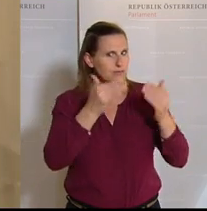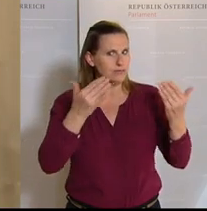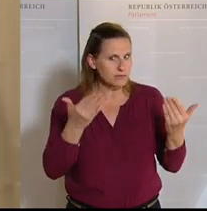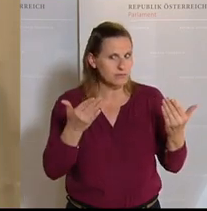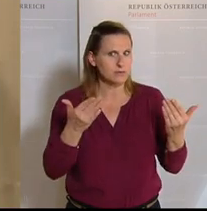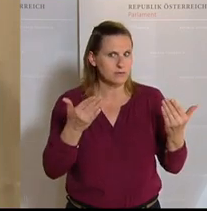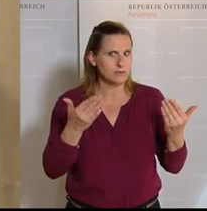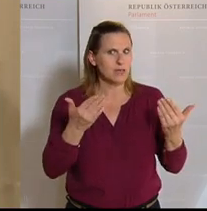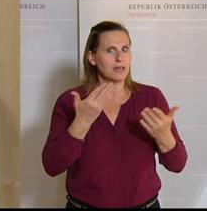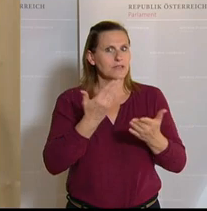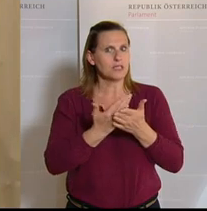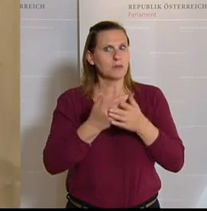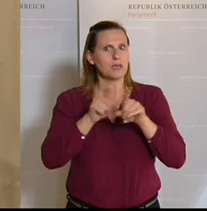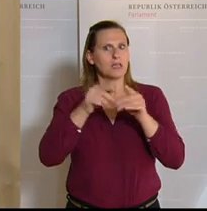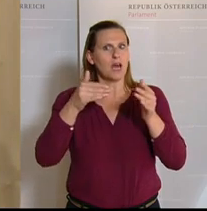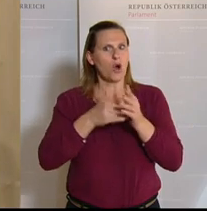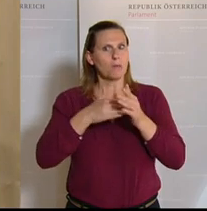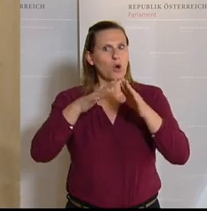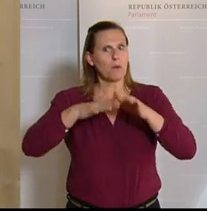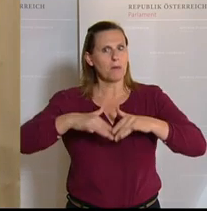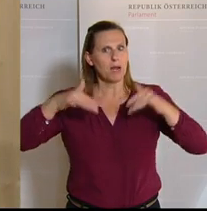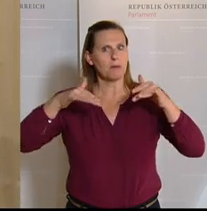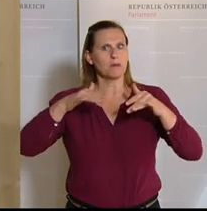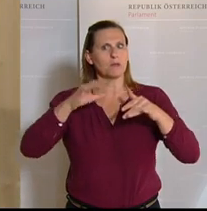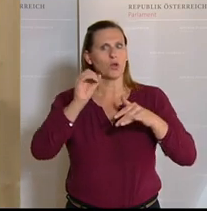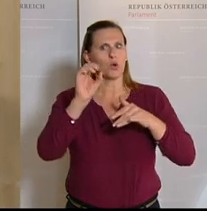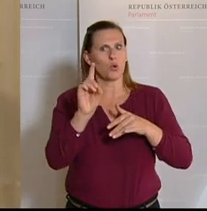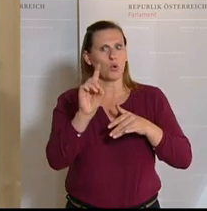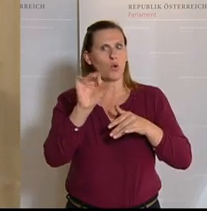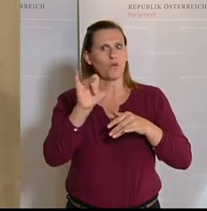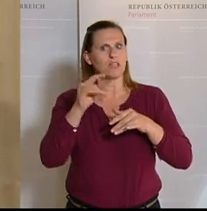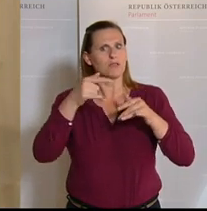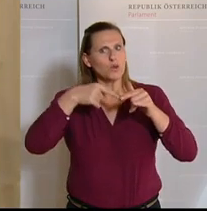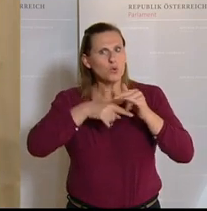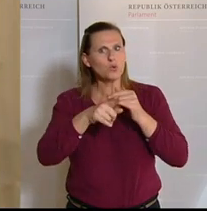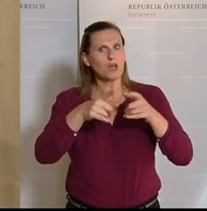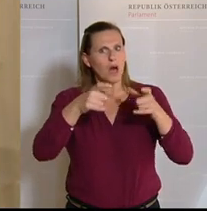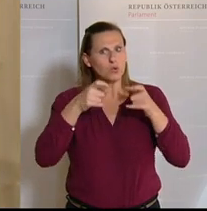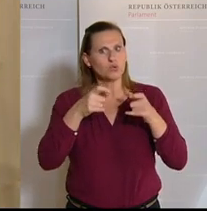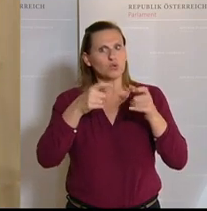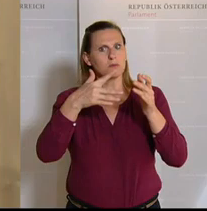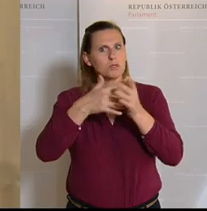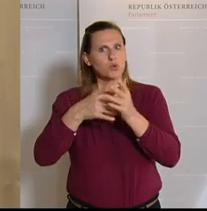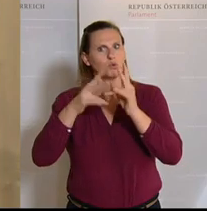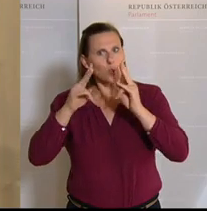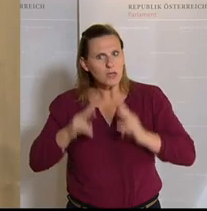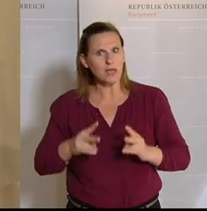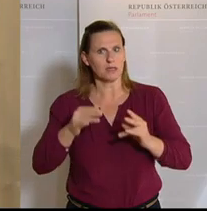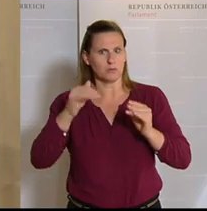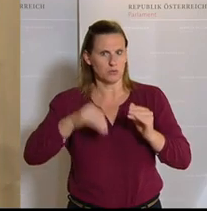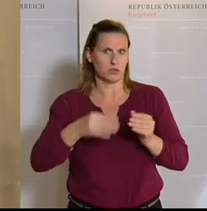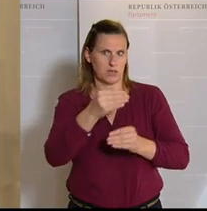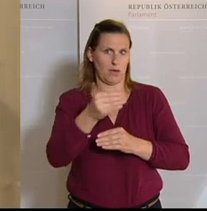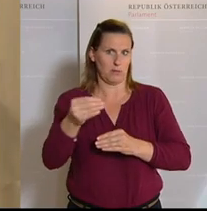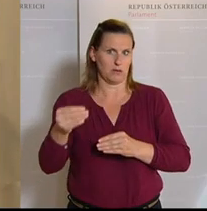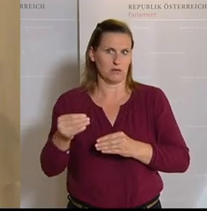braucht es auch einen parlamentarischen Covid-19-Unterausschuss, der mit den entsprechenden Kontrollrechten ausgestattet ist.